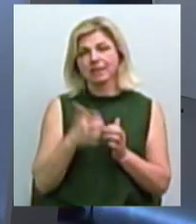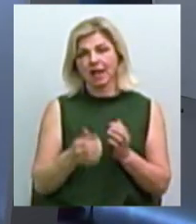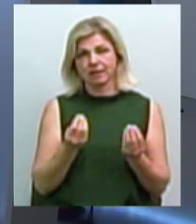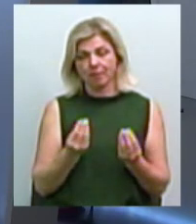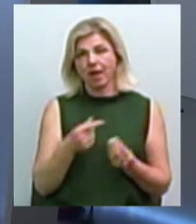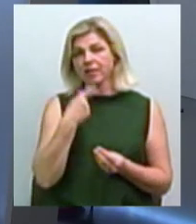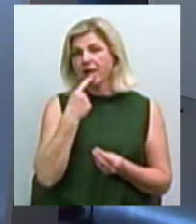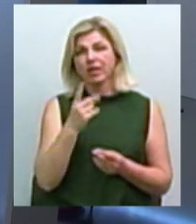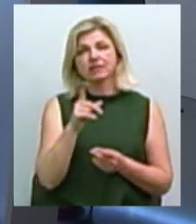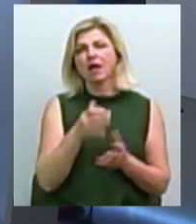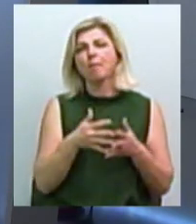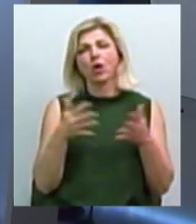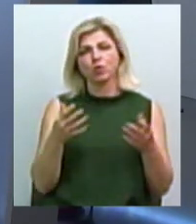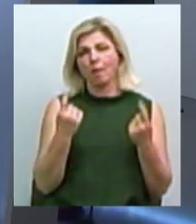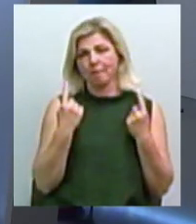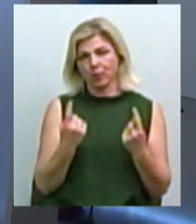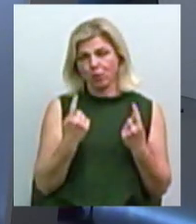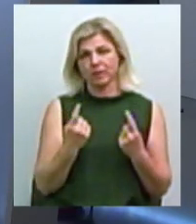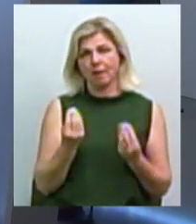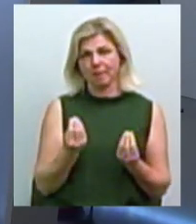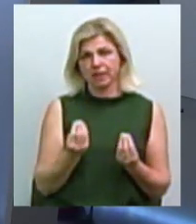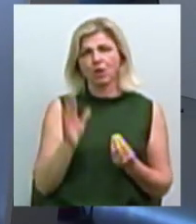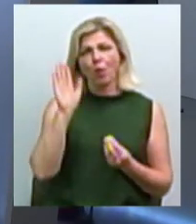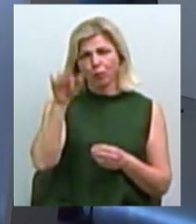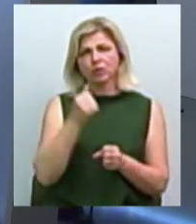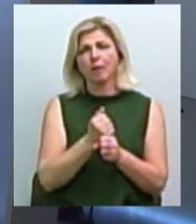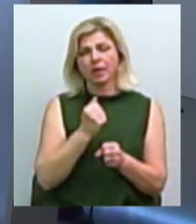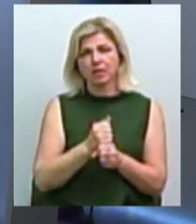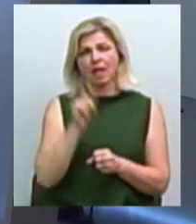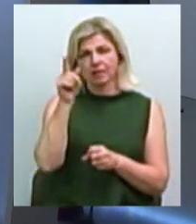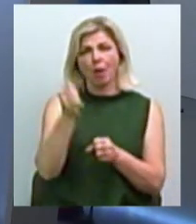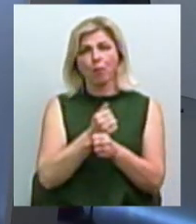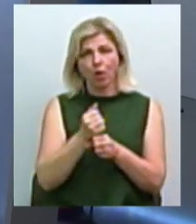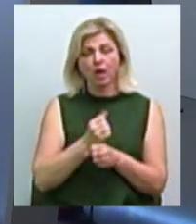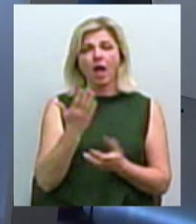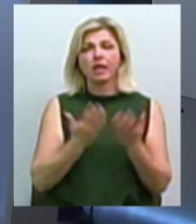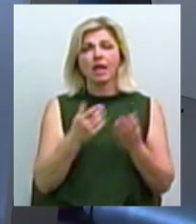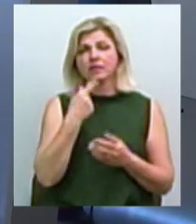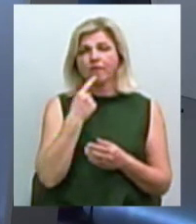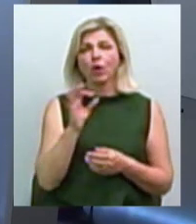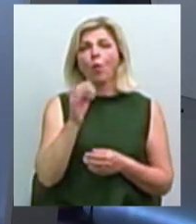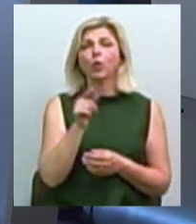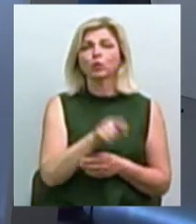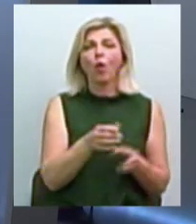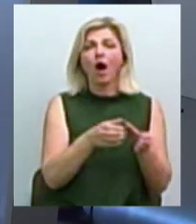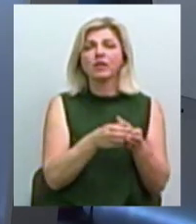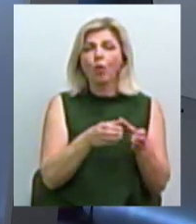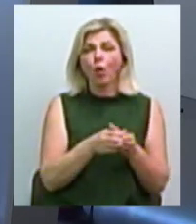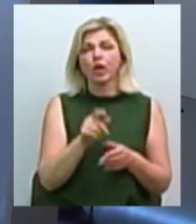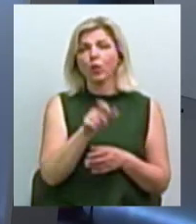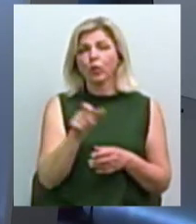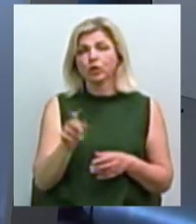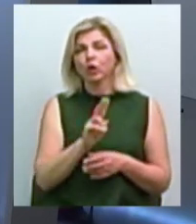за великі. Велика – це зовсім інша система. Хай працюють, там все йде в офшорі, хай вони з тим борються. А якщо говорити про ту категорію людей, яка сьогодні